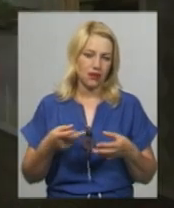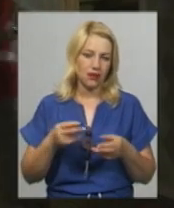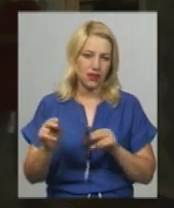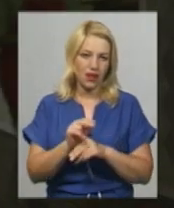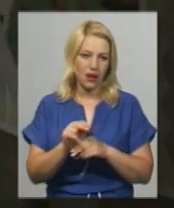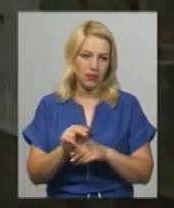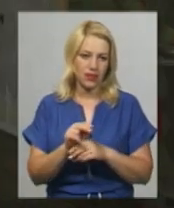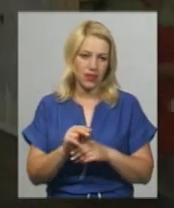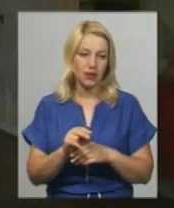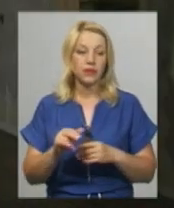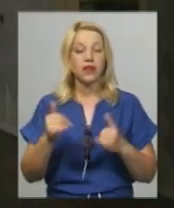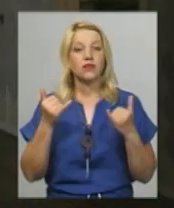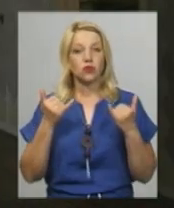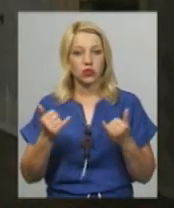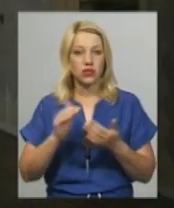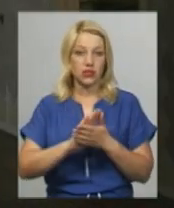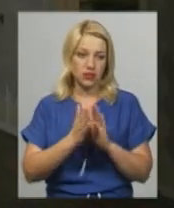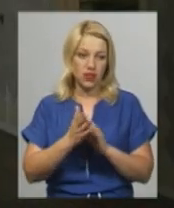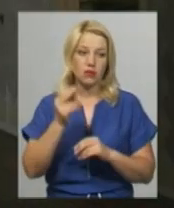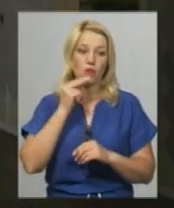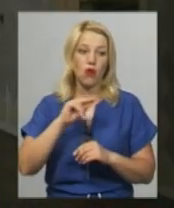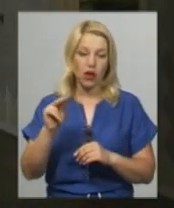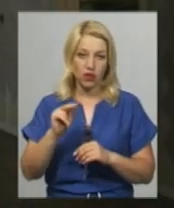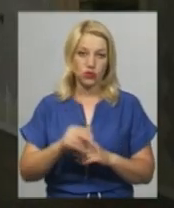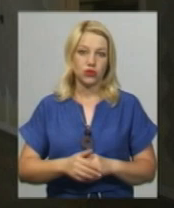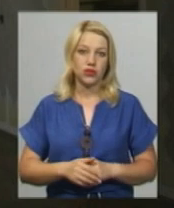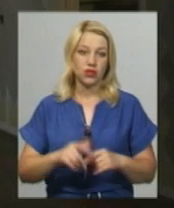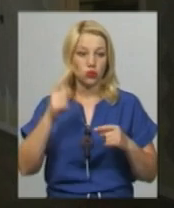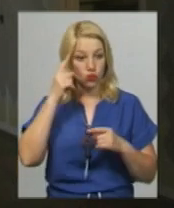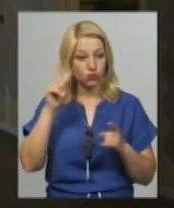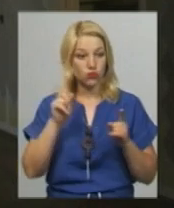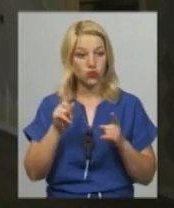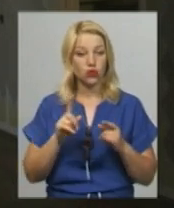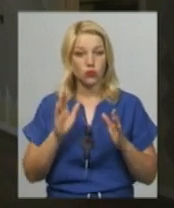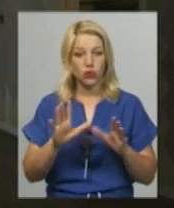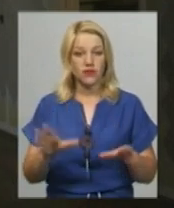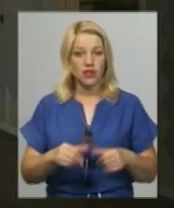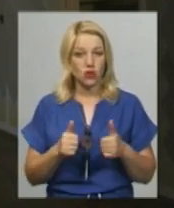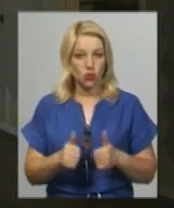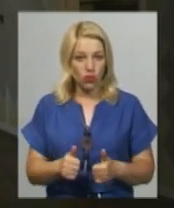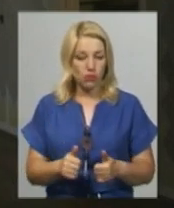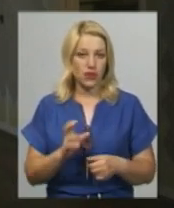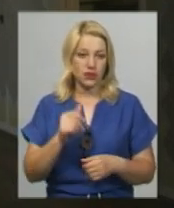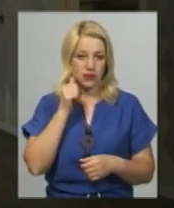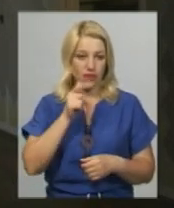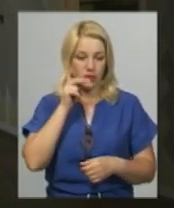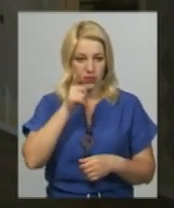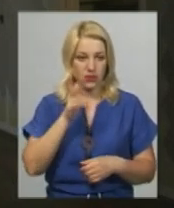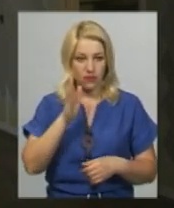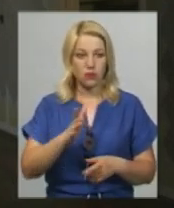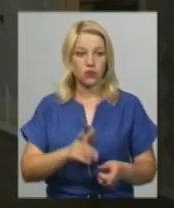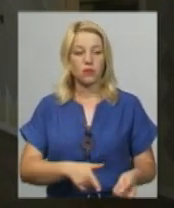фузіонна терапія. На сьогодні стан покращується. Думаємо, що все буде добре, будемо завтра-після-завтра